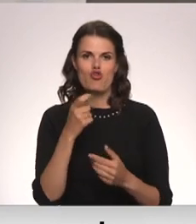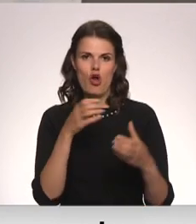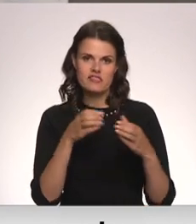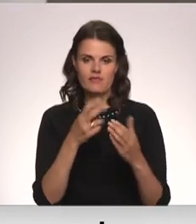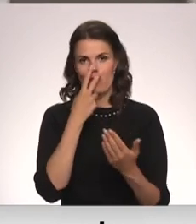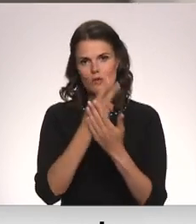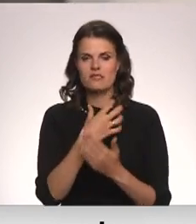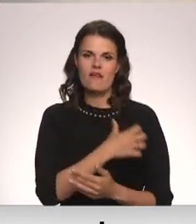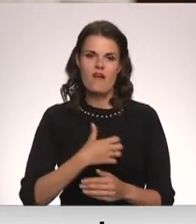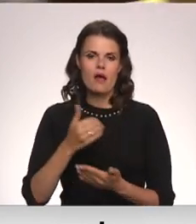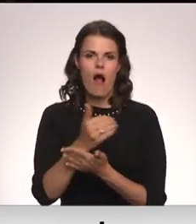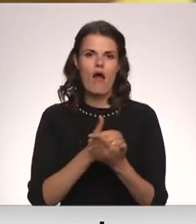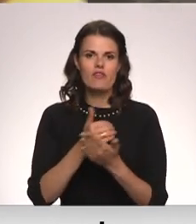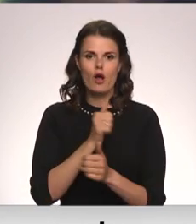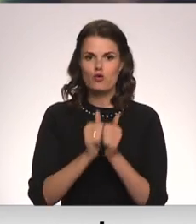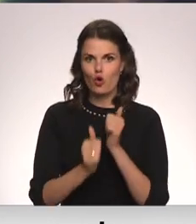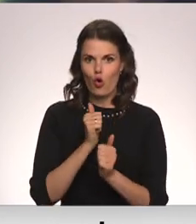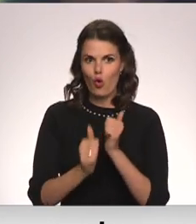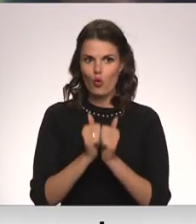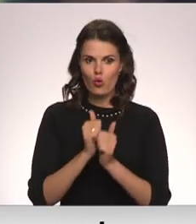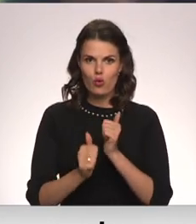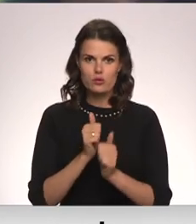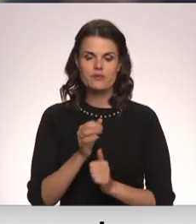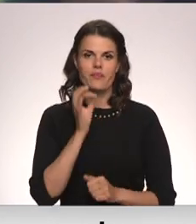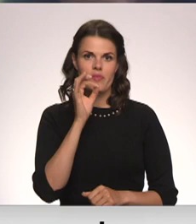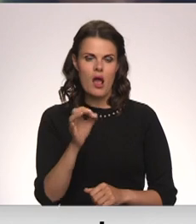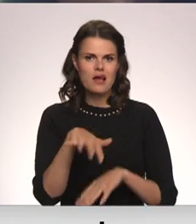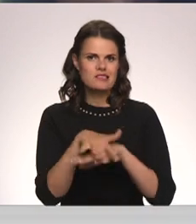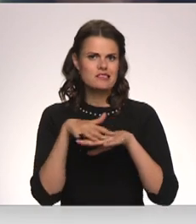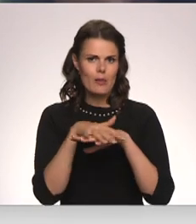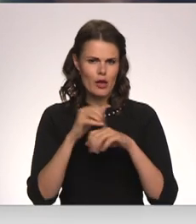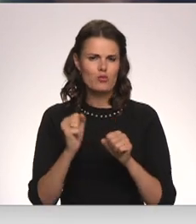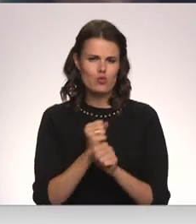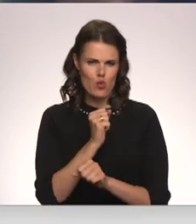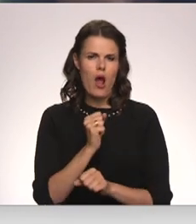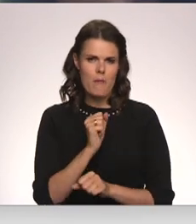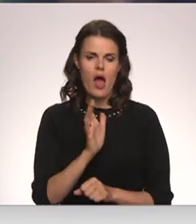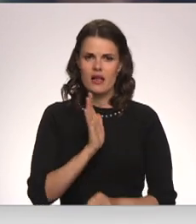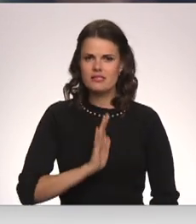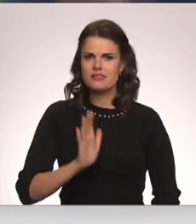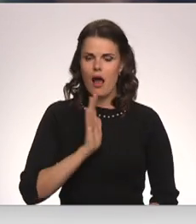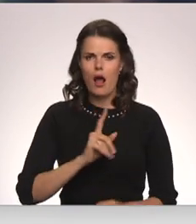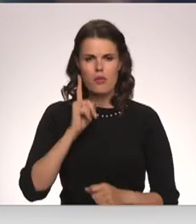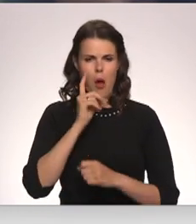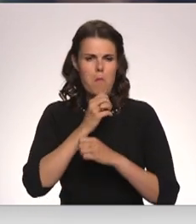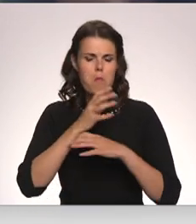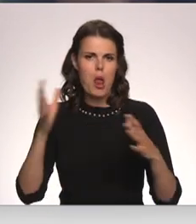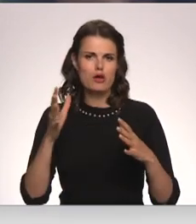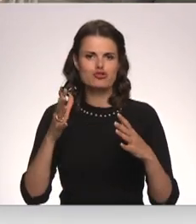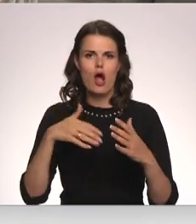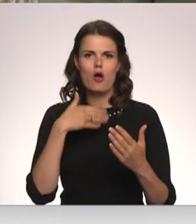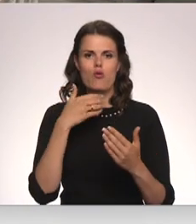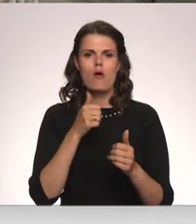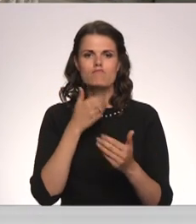jārīko atkārtotas konkurss. Sabiedrībā sagaida tomēr no tādu plašāku kandidātu